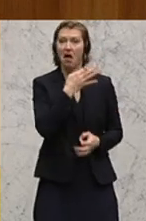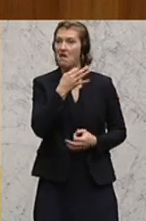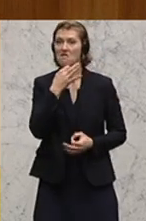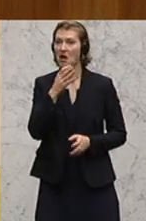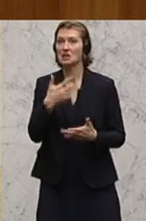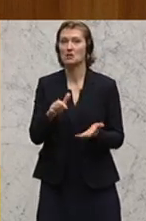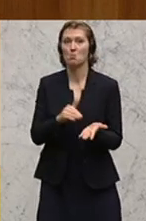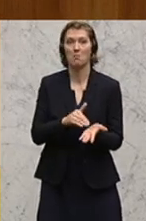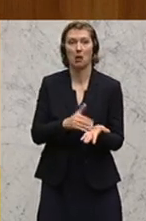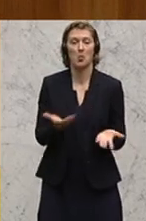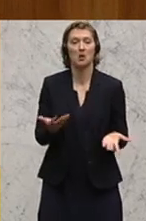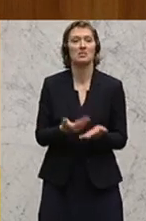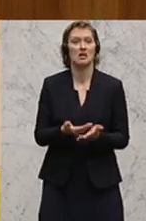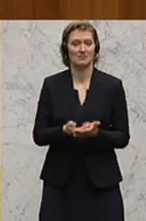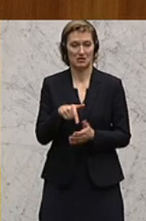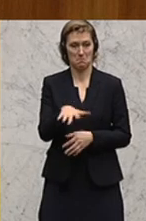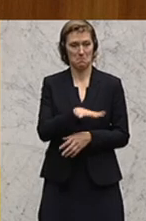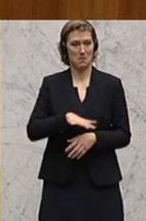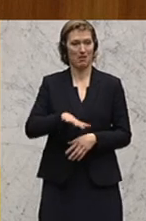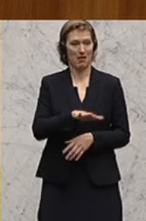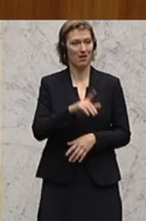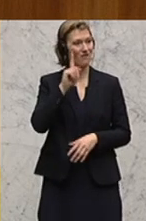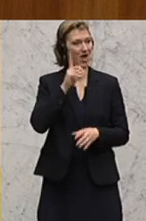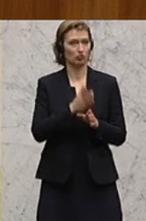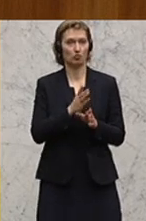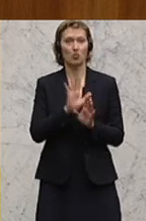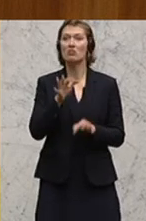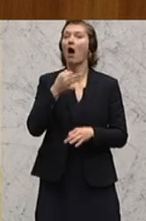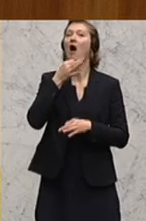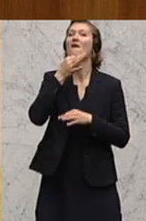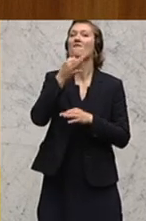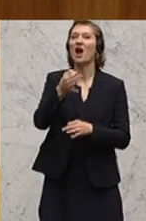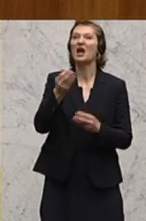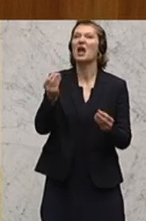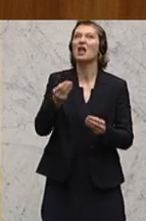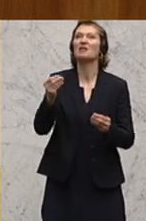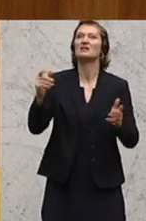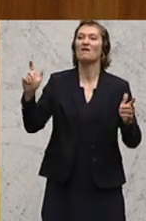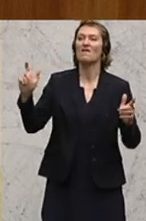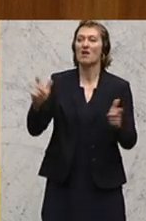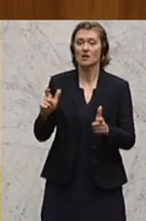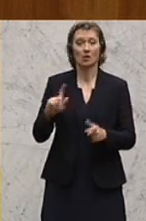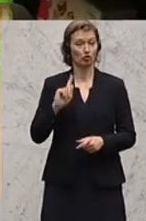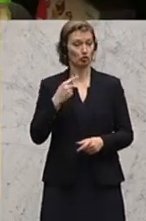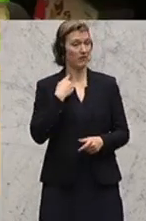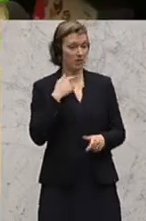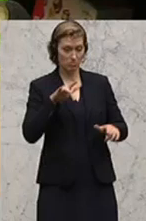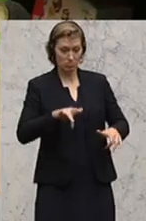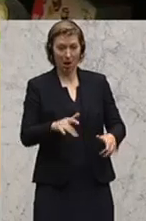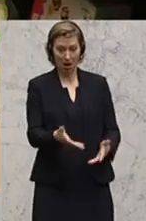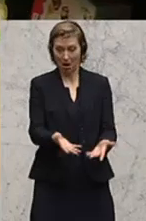abgefragt werden. Und in diesen Bereichen wissen wir, wenn die Nachfrage nur wenig zurückgeht, sind die Schweine trotzdem da.